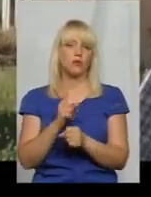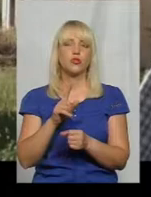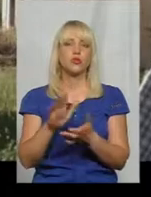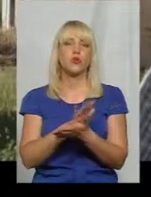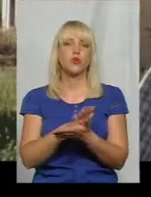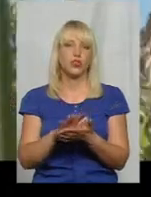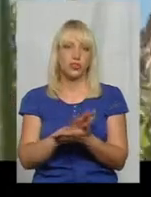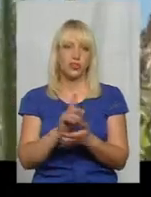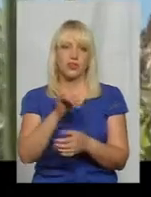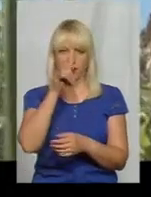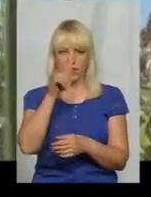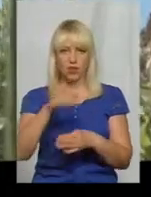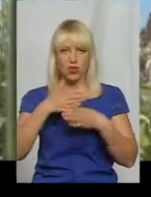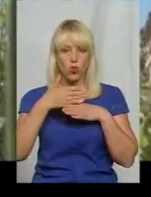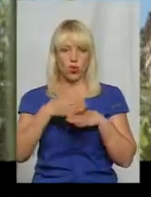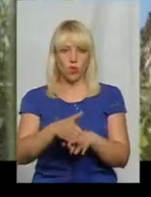не дати руйнування.